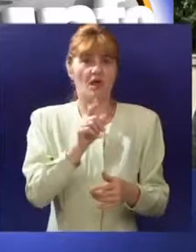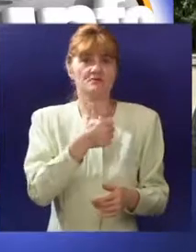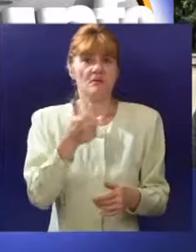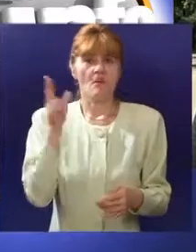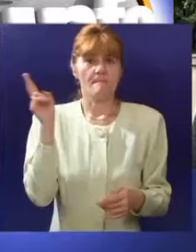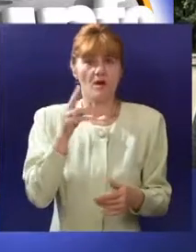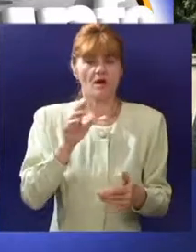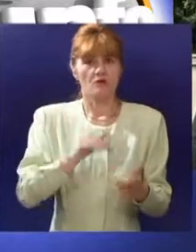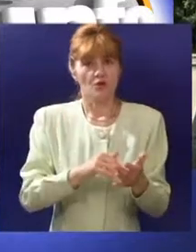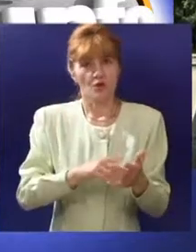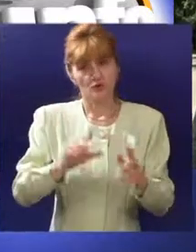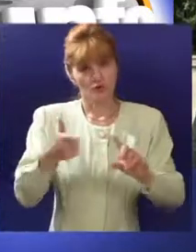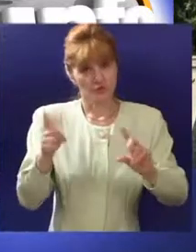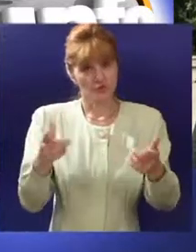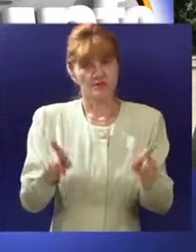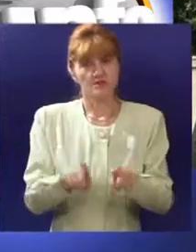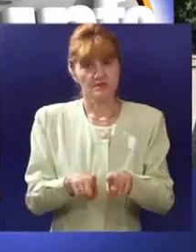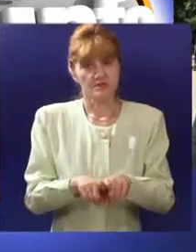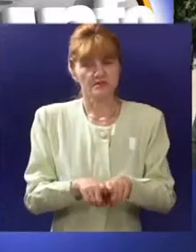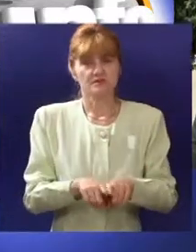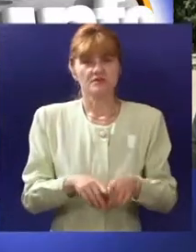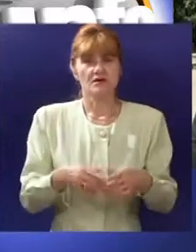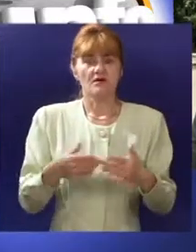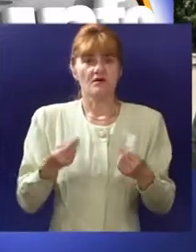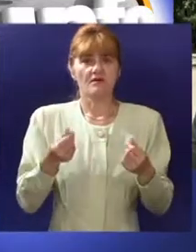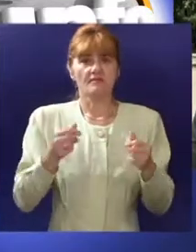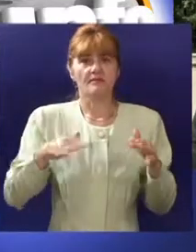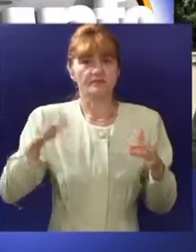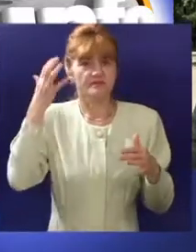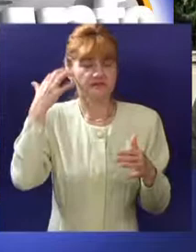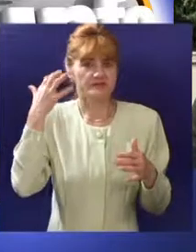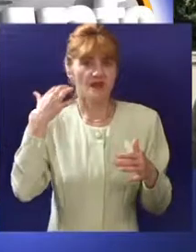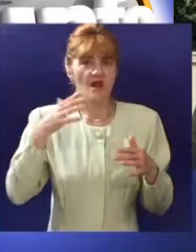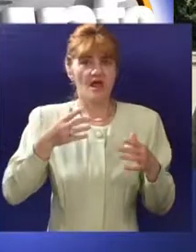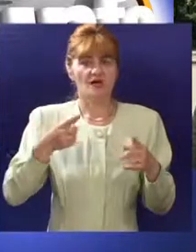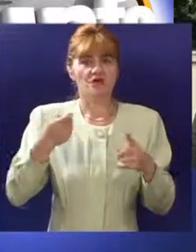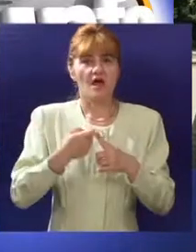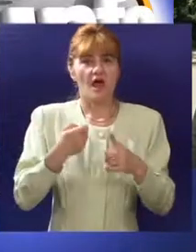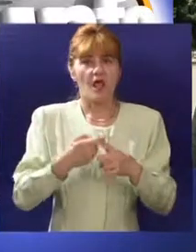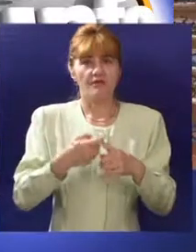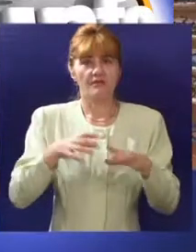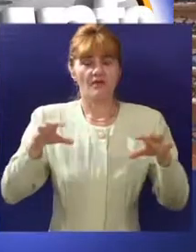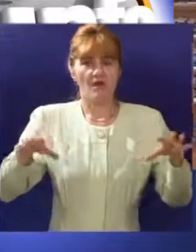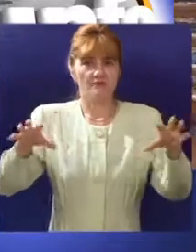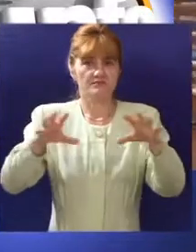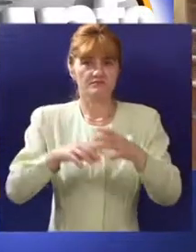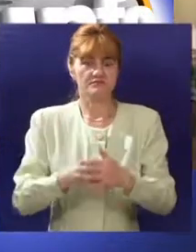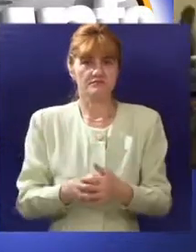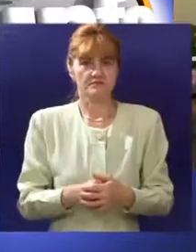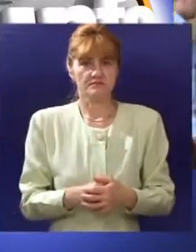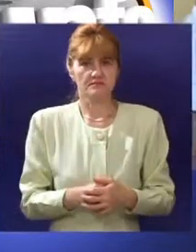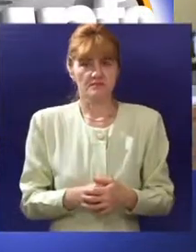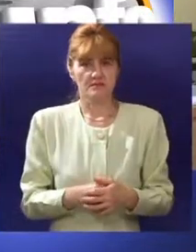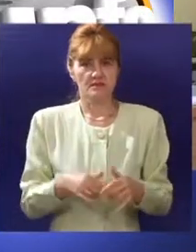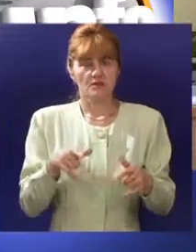samo palić nešto što treba da se forcije znači tu su masa salašana okolo Kelebija U turističkoj